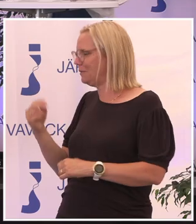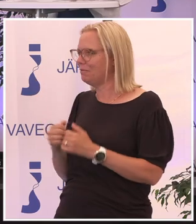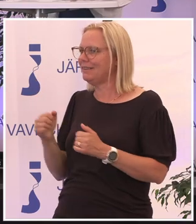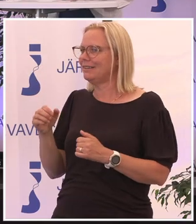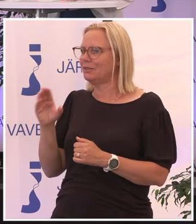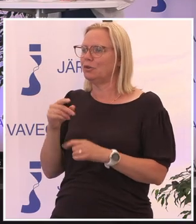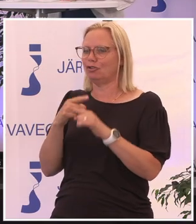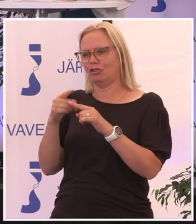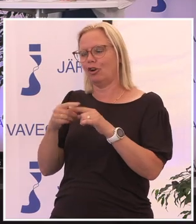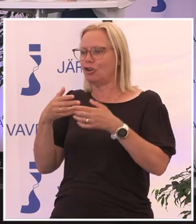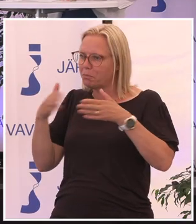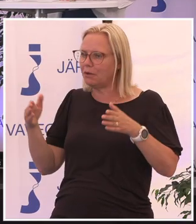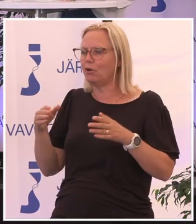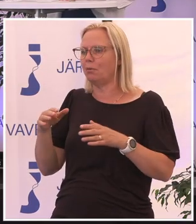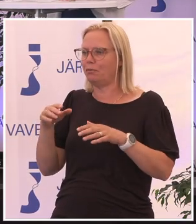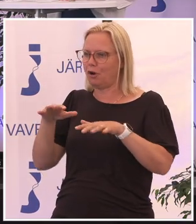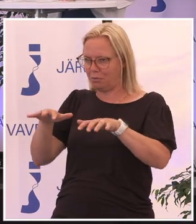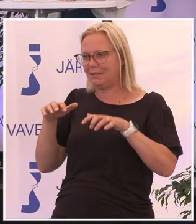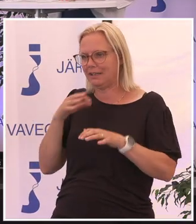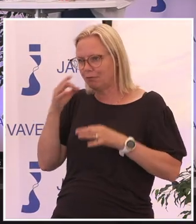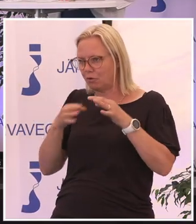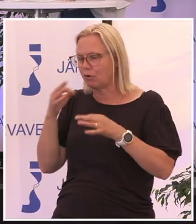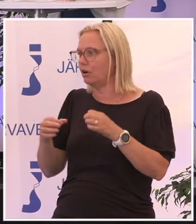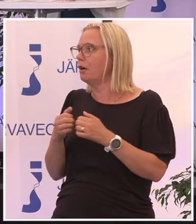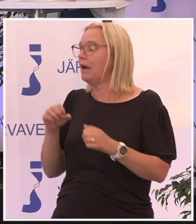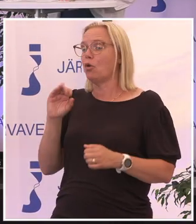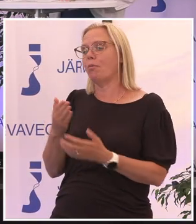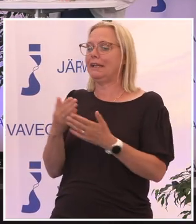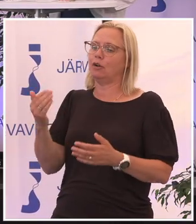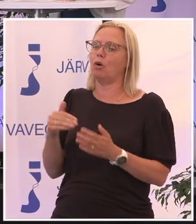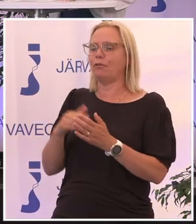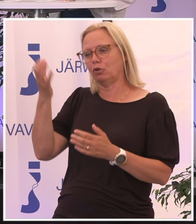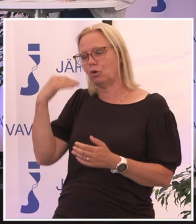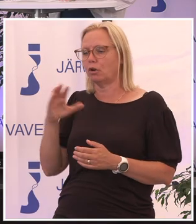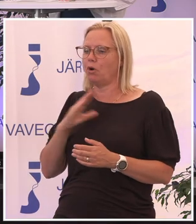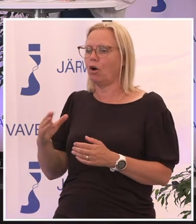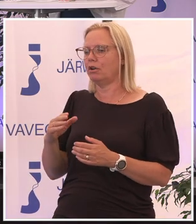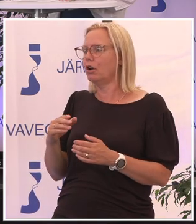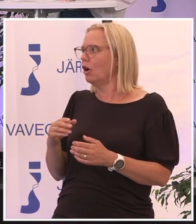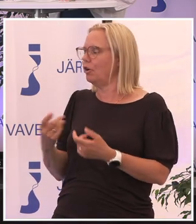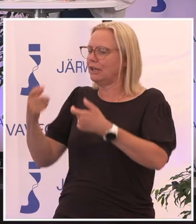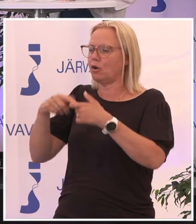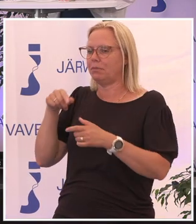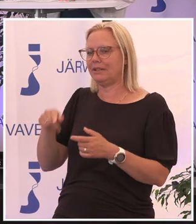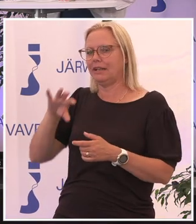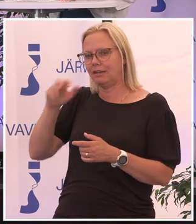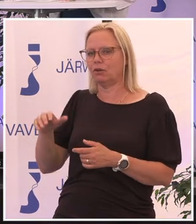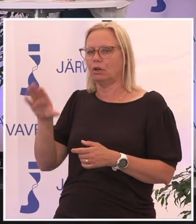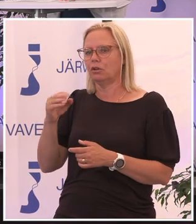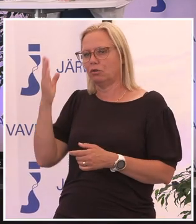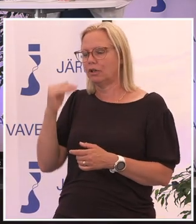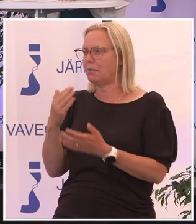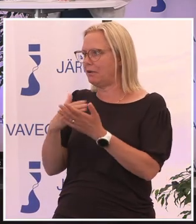Så alldeles snart öppnar vi upp för det. Okej, men om man inte är från Stockholm och inte alls har relationer kopplade till den här regionen så kan man alltså